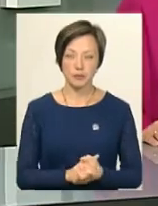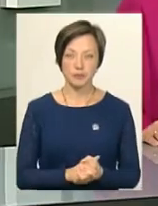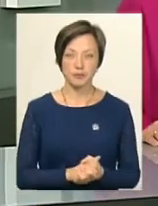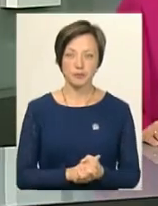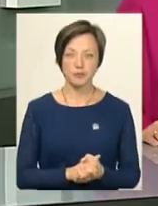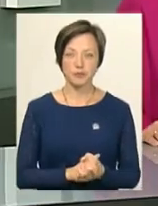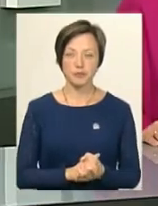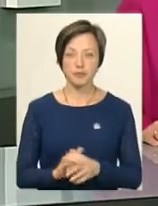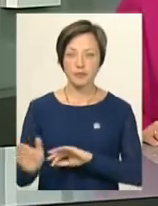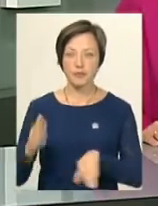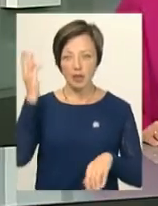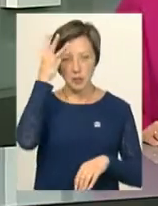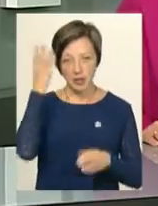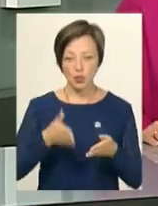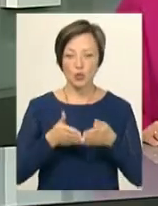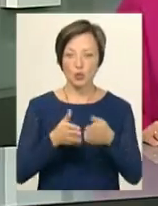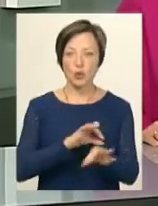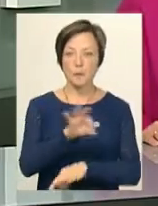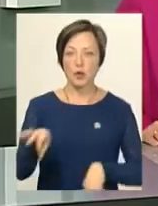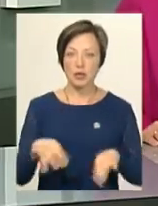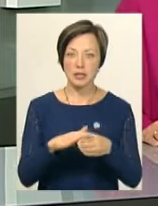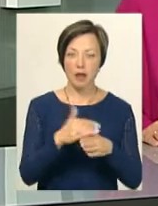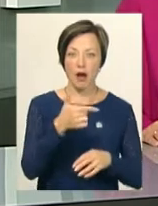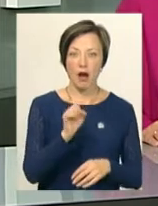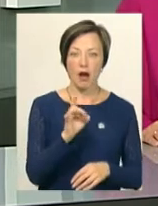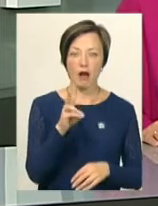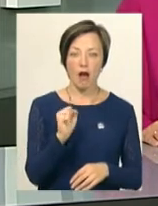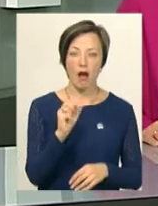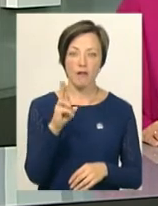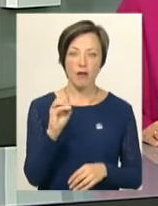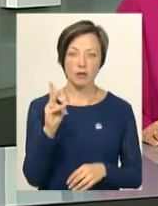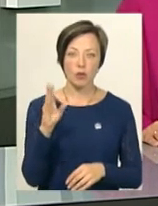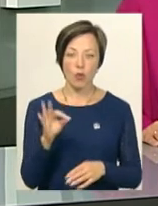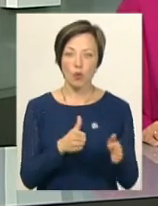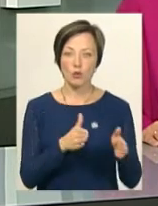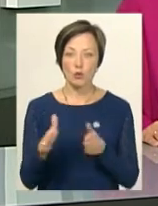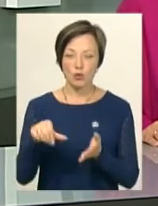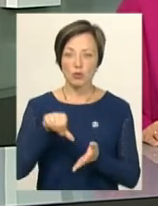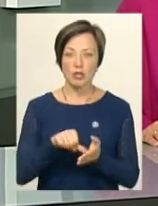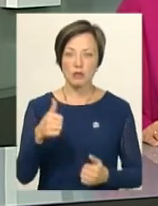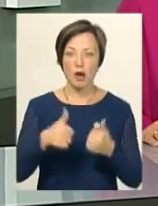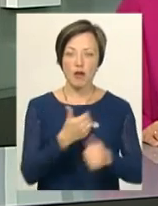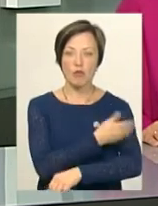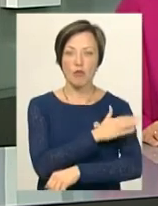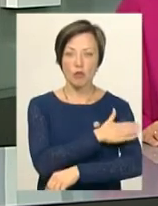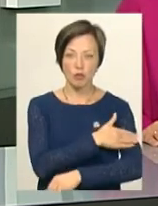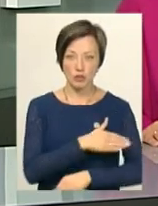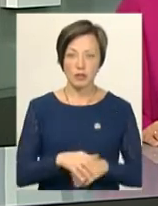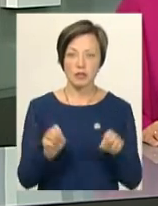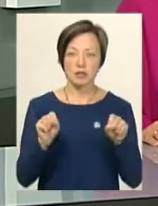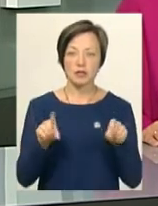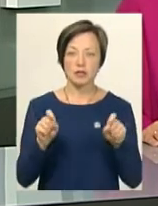Хмельницький судномоделіст Юрій Гаркавенко готується до участі в Національному кубку Польщі. Судномодельного спорту «Золотий